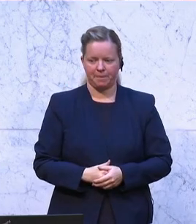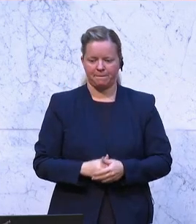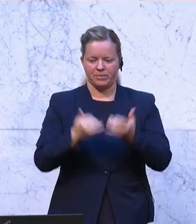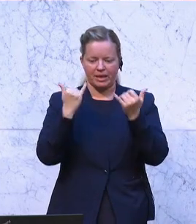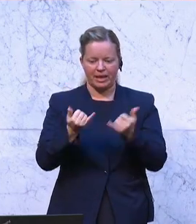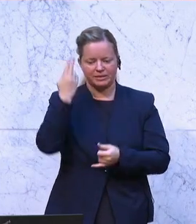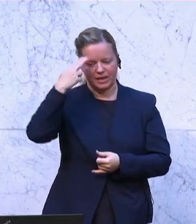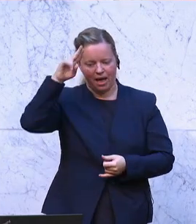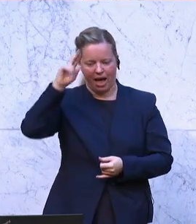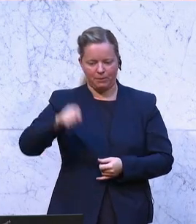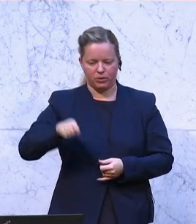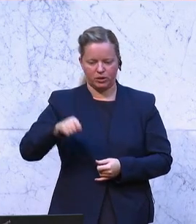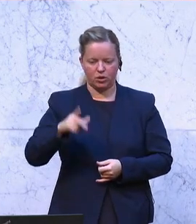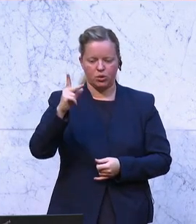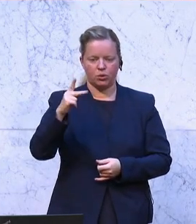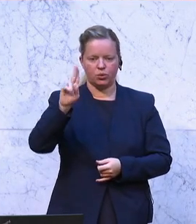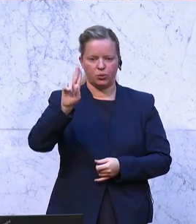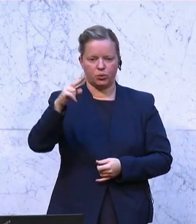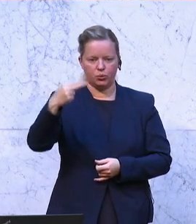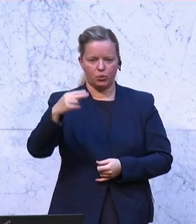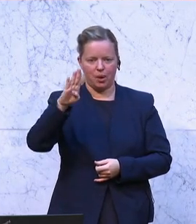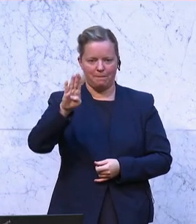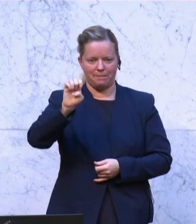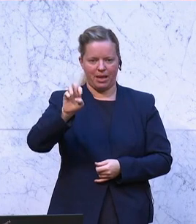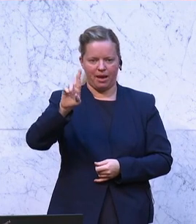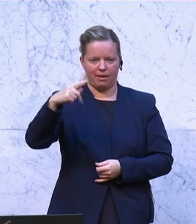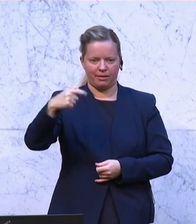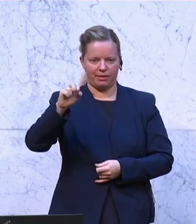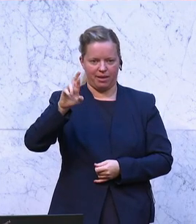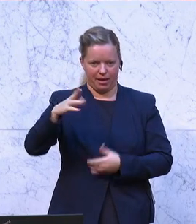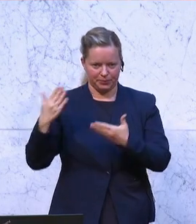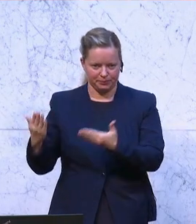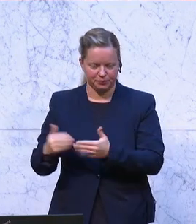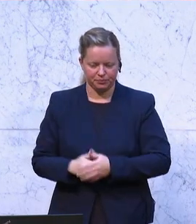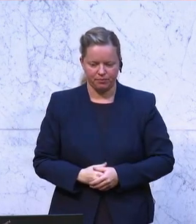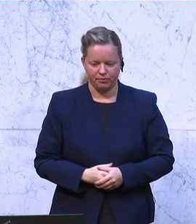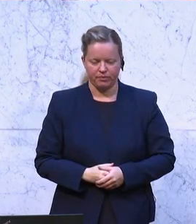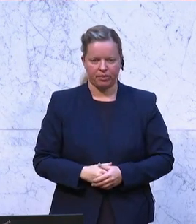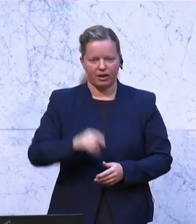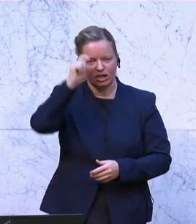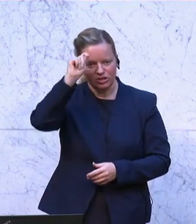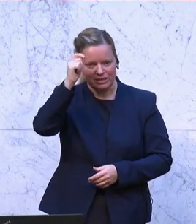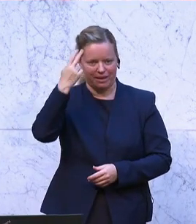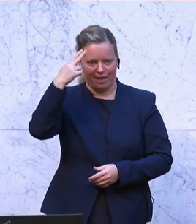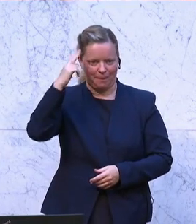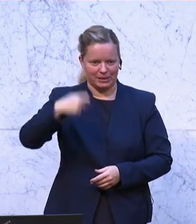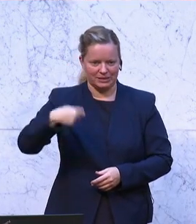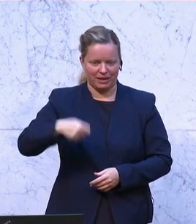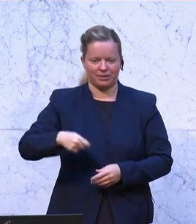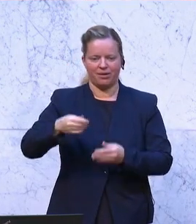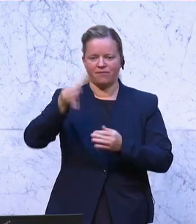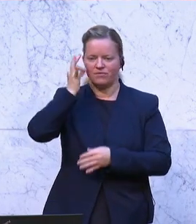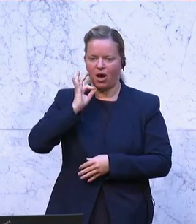Nächster Redner ist Andreas Kühlberger von der ÖVP. Er ist Bürgermeister der steirischen Gemeinde Mautern.